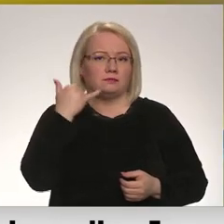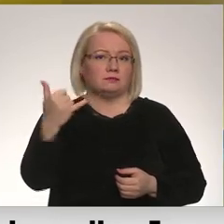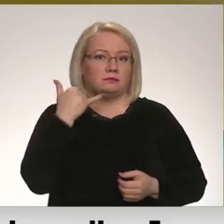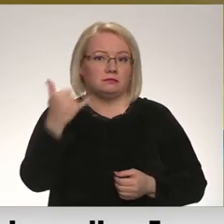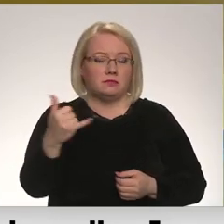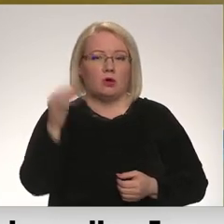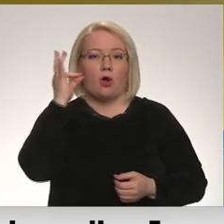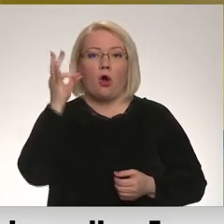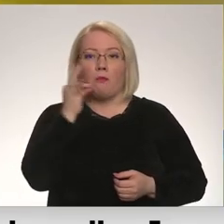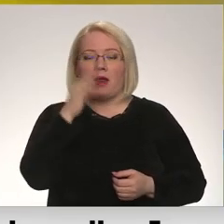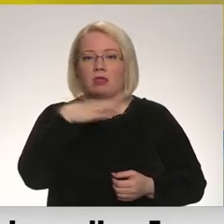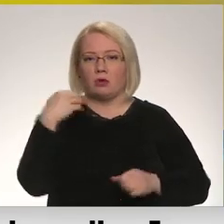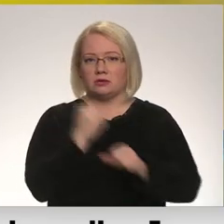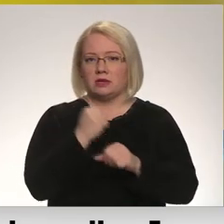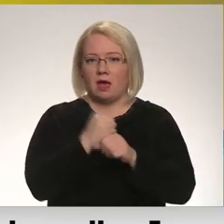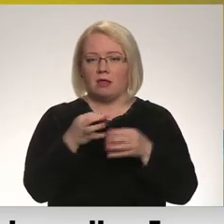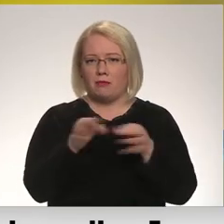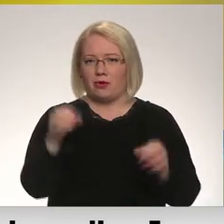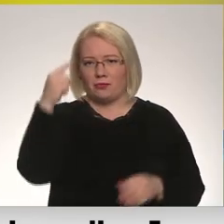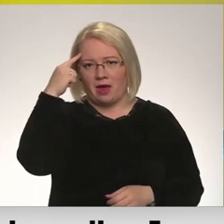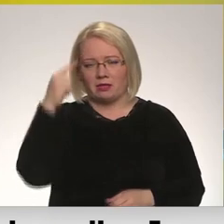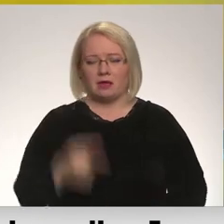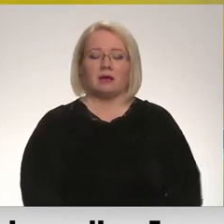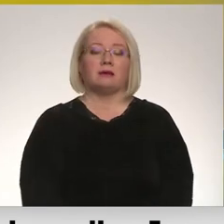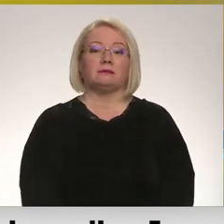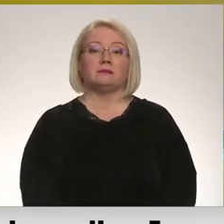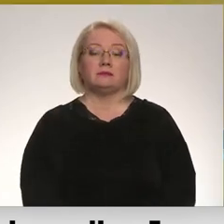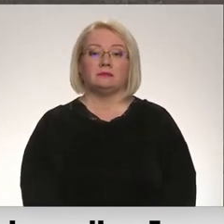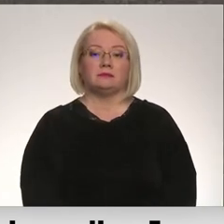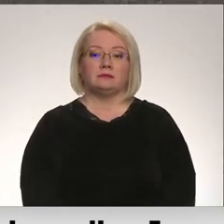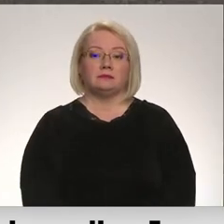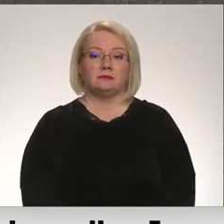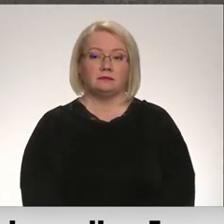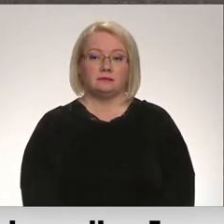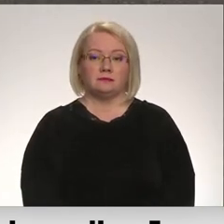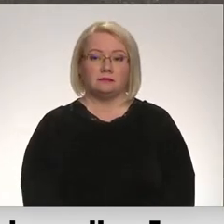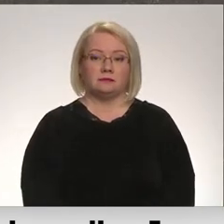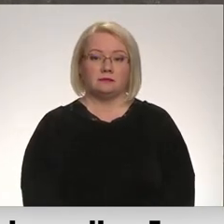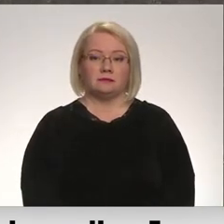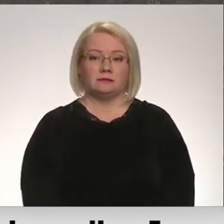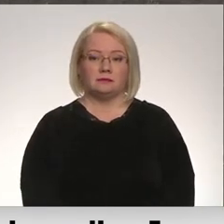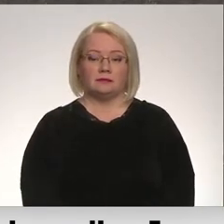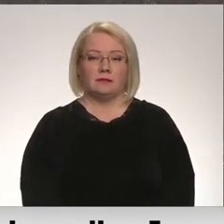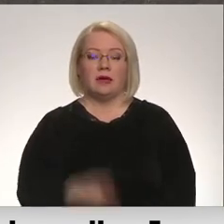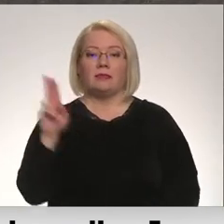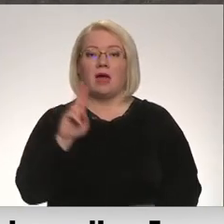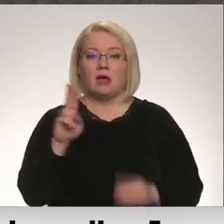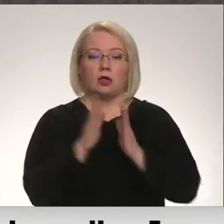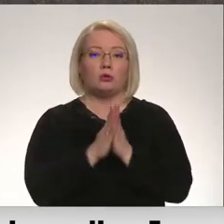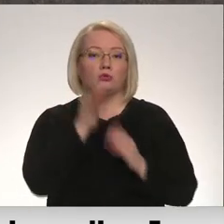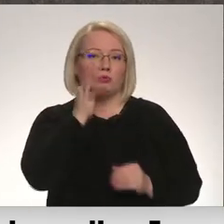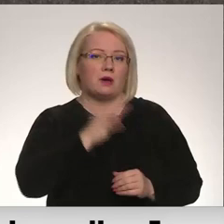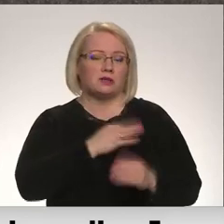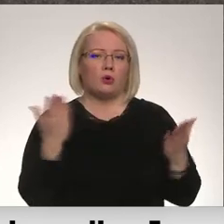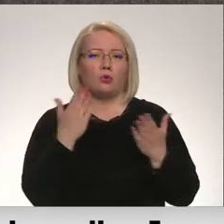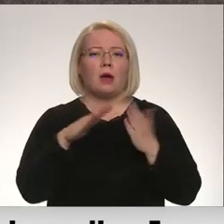operātora ir brīprātīgie. Plašāk stāsta Zando Zobalode. Tā, Natāļas, kažis ir pažalstājums? Natālija, pasakiet,